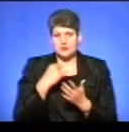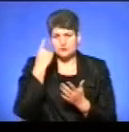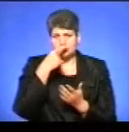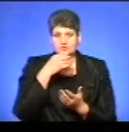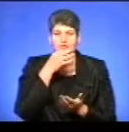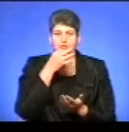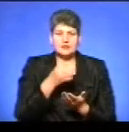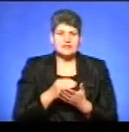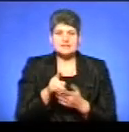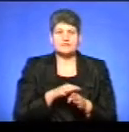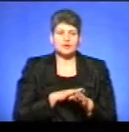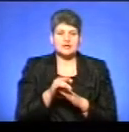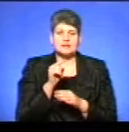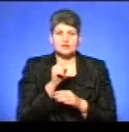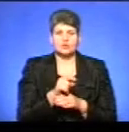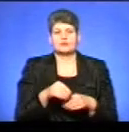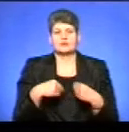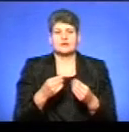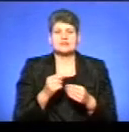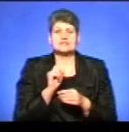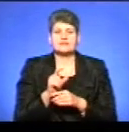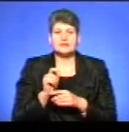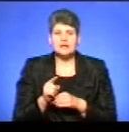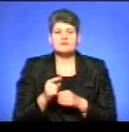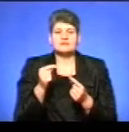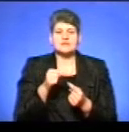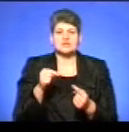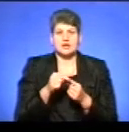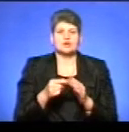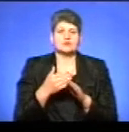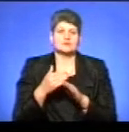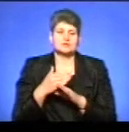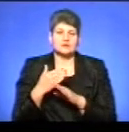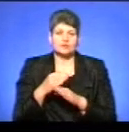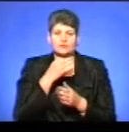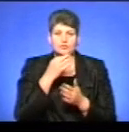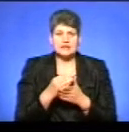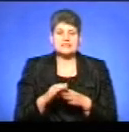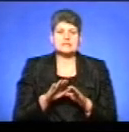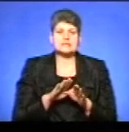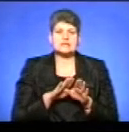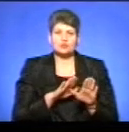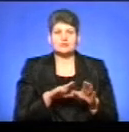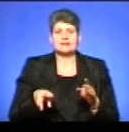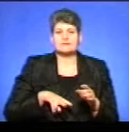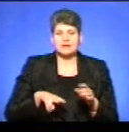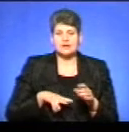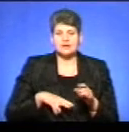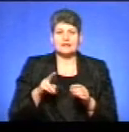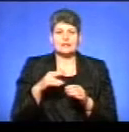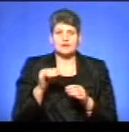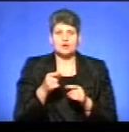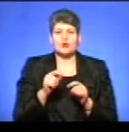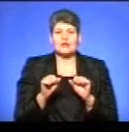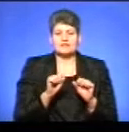відповідальність за виконання покладених на департамент завдань, визначає ступінь відповідальності заступників директора департаменту, керівників його